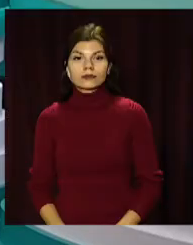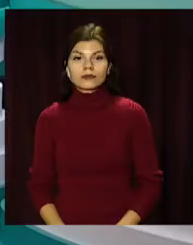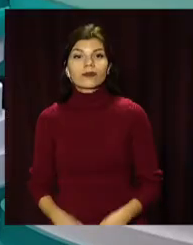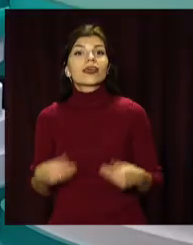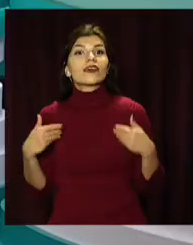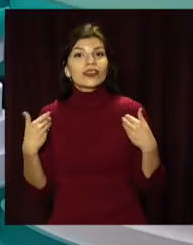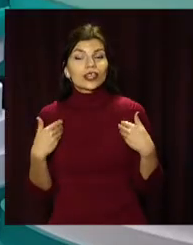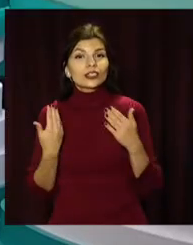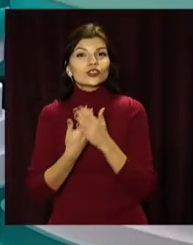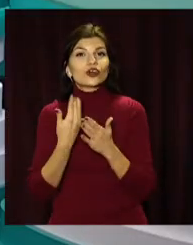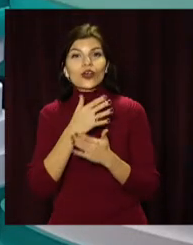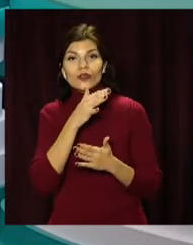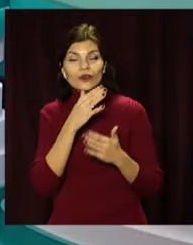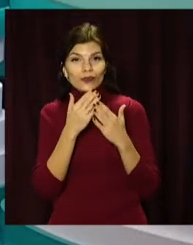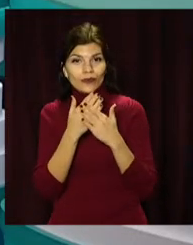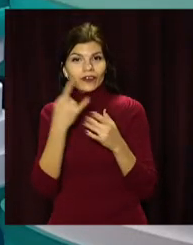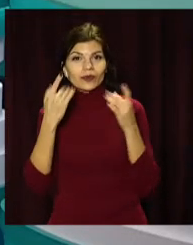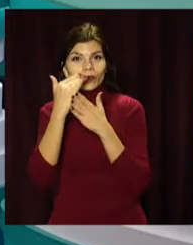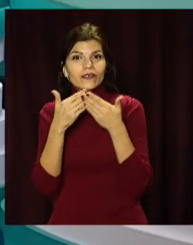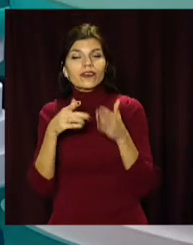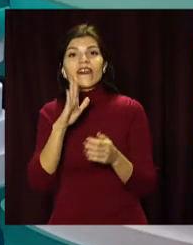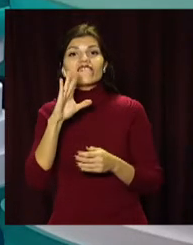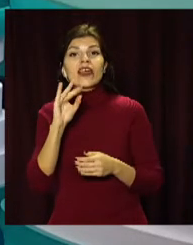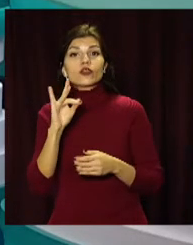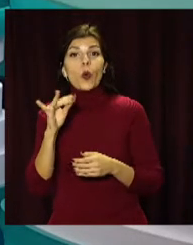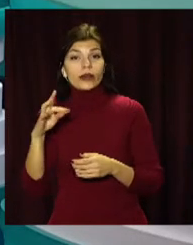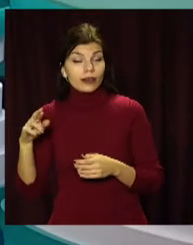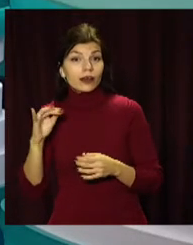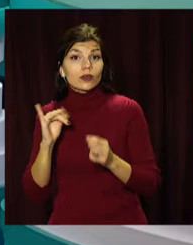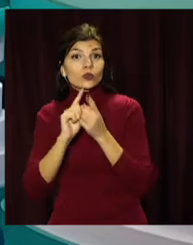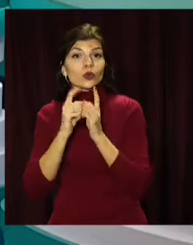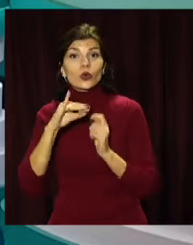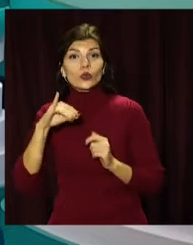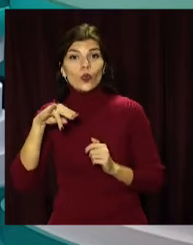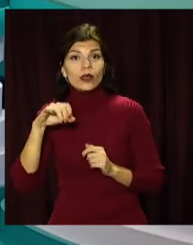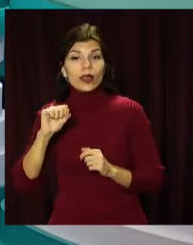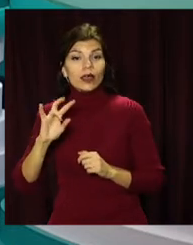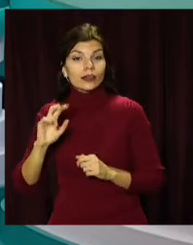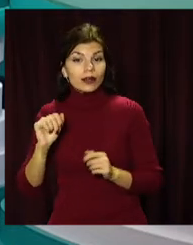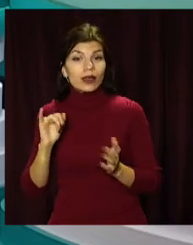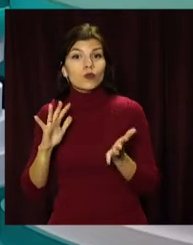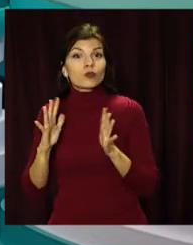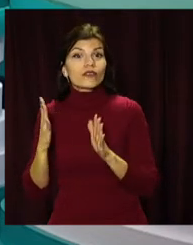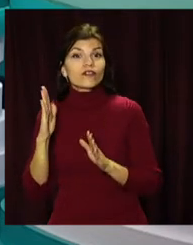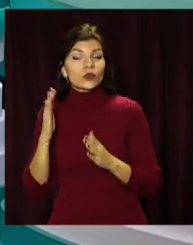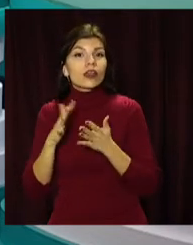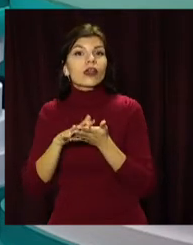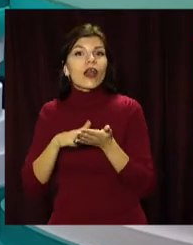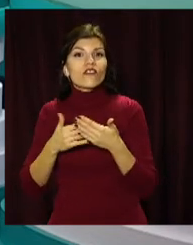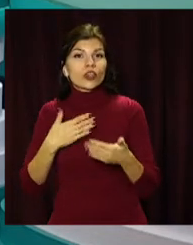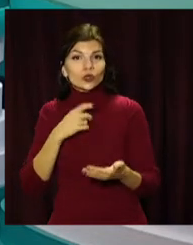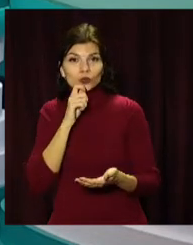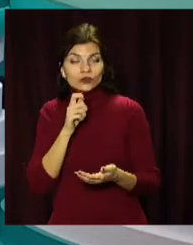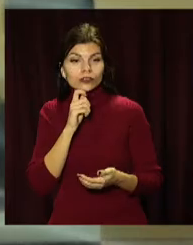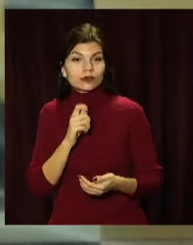Вітаю! Час новин на відкритому. У студії Вікторія Вахрушина та сурдоперекладачка Юліана Пуговкіна. І про події вівторка – далі від наших